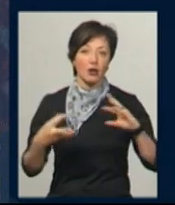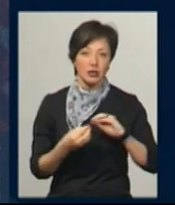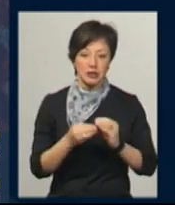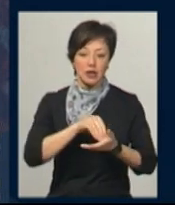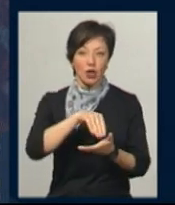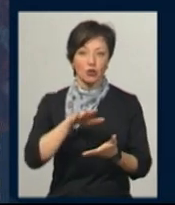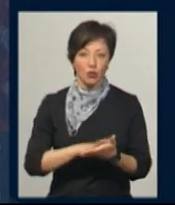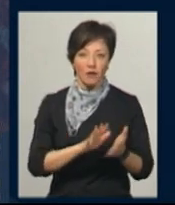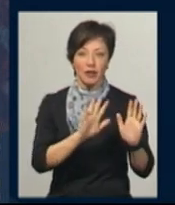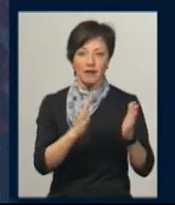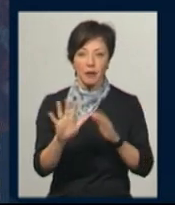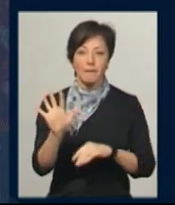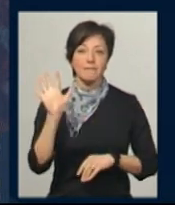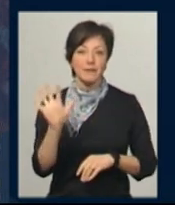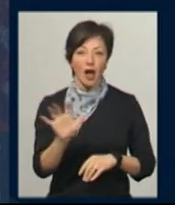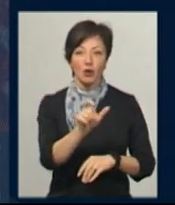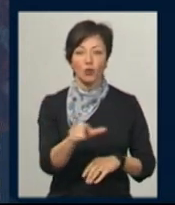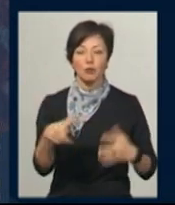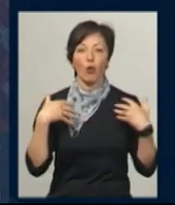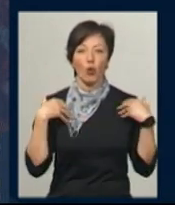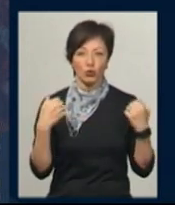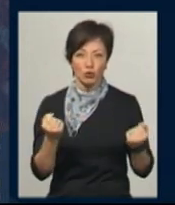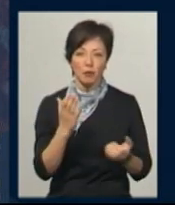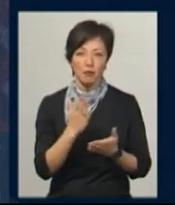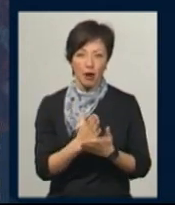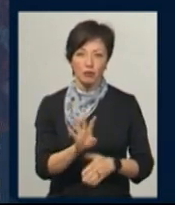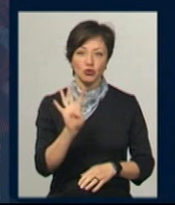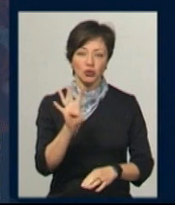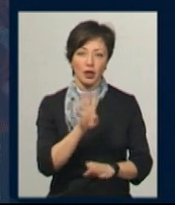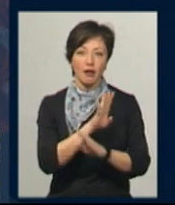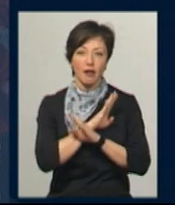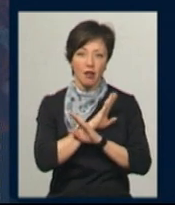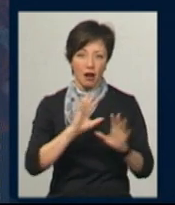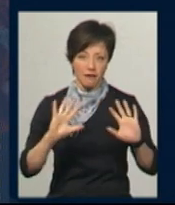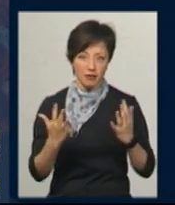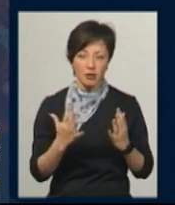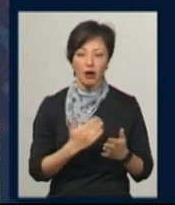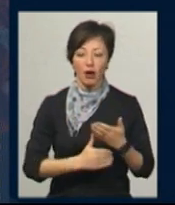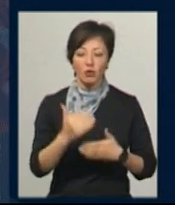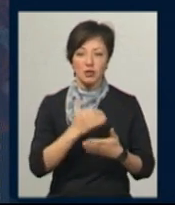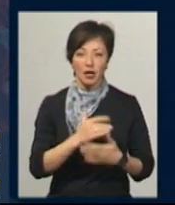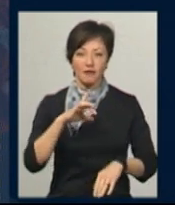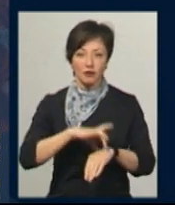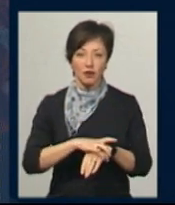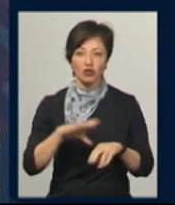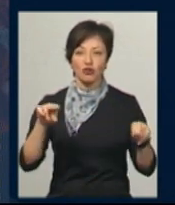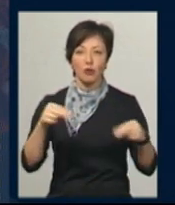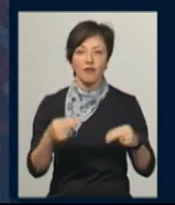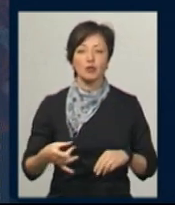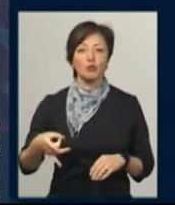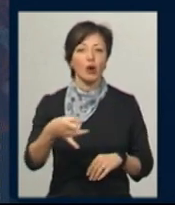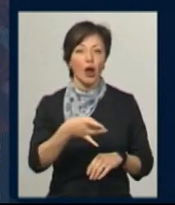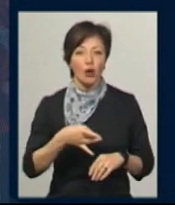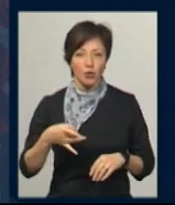зареєстрованих випадків 5 осіб одужало. Маємо також 4 летальних випадків. Останнє зафіксували у Чемеровецькому